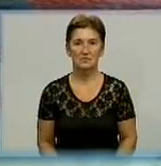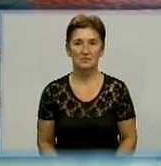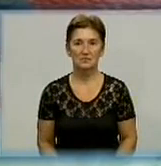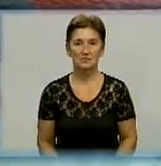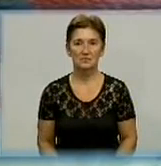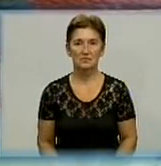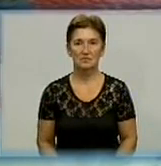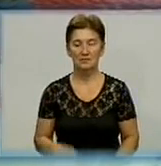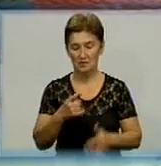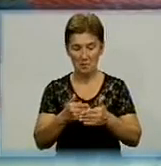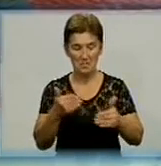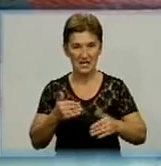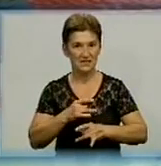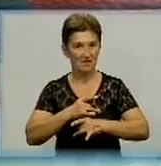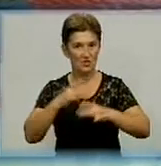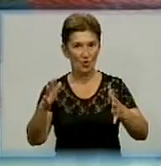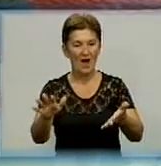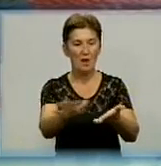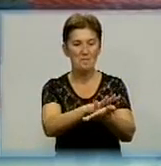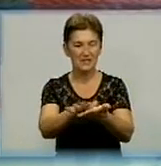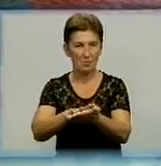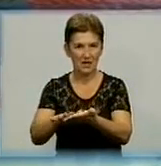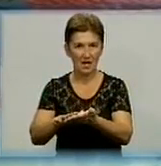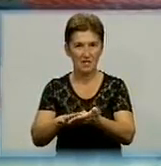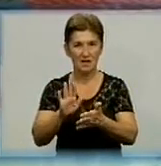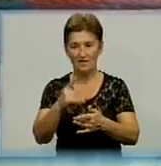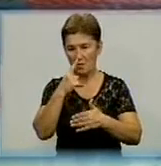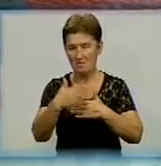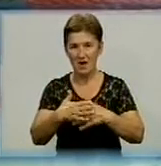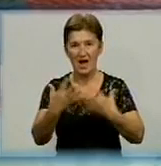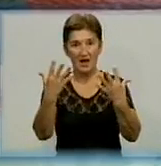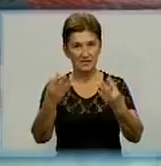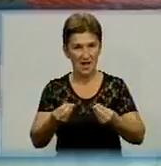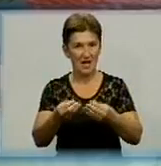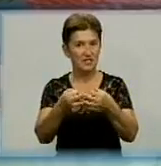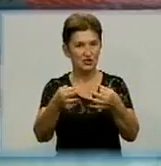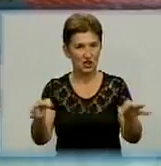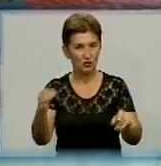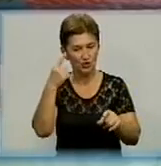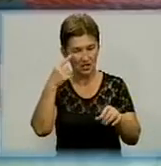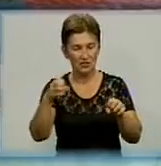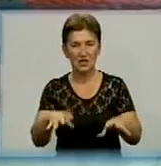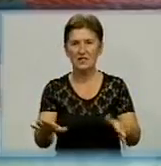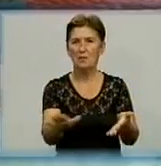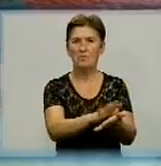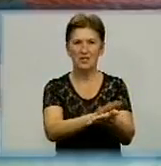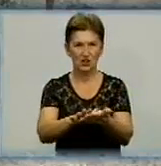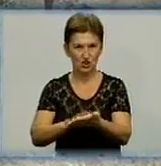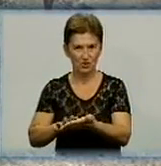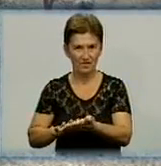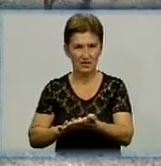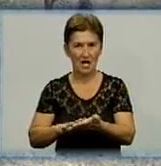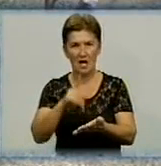Передсвяткове прибирання у Кіровограді. Напередодні Дня Незалежності обласний центр вирішили причепурити. Комунальники